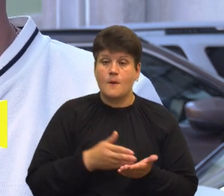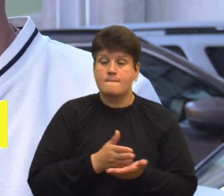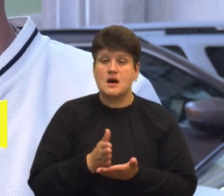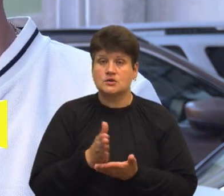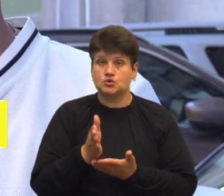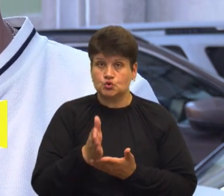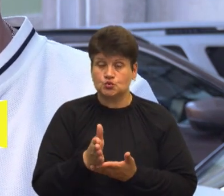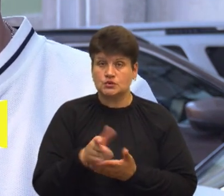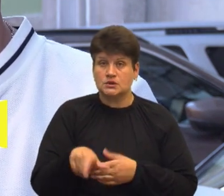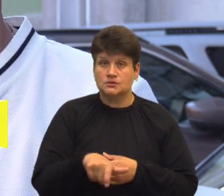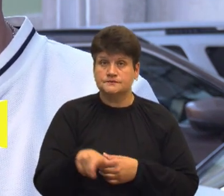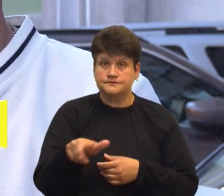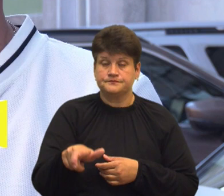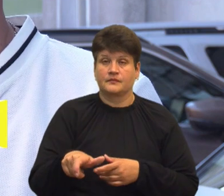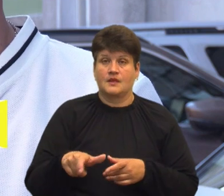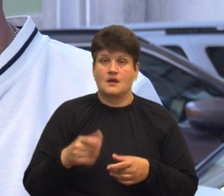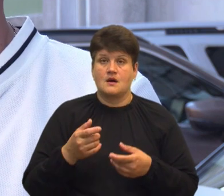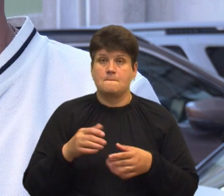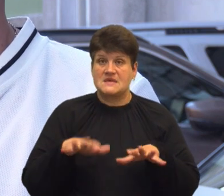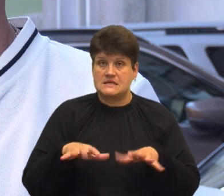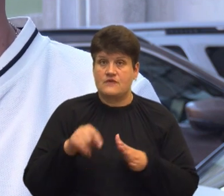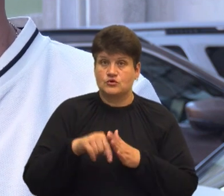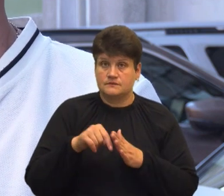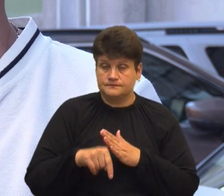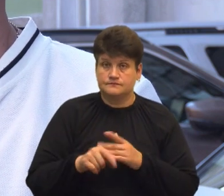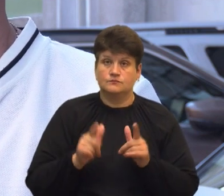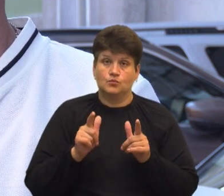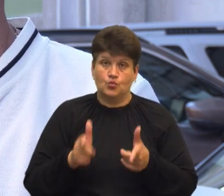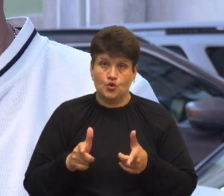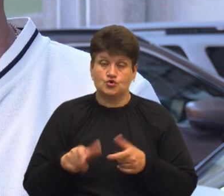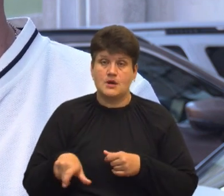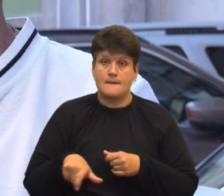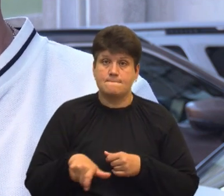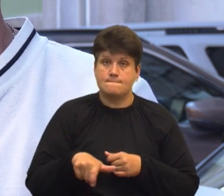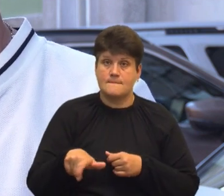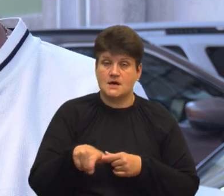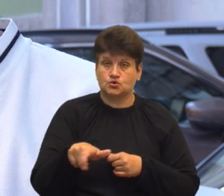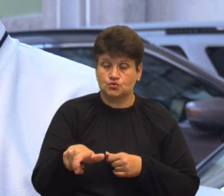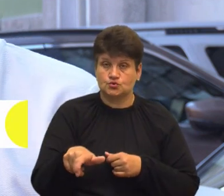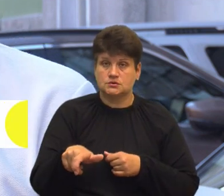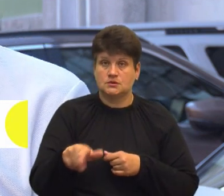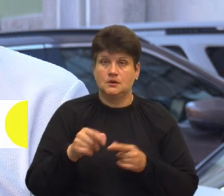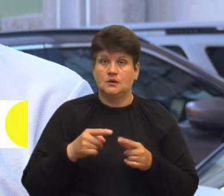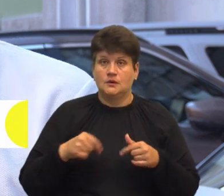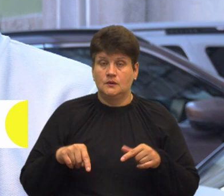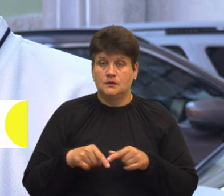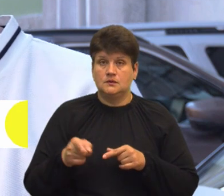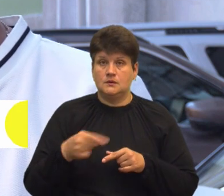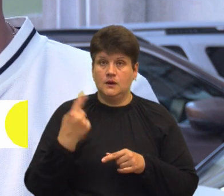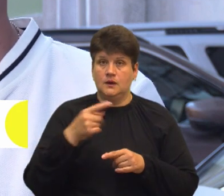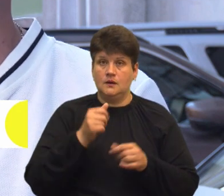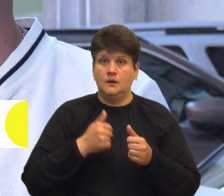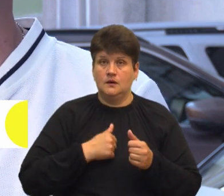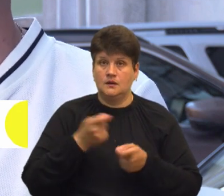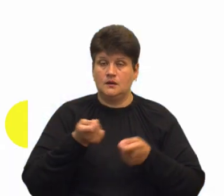автомобільних дорогах місцевого значення Відповідно погоджує маршрут уповноважений орган Тарнопільської обласної військової